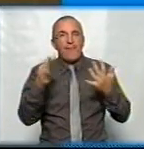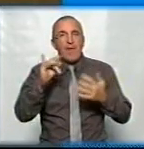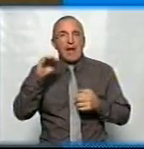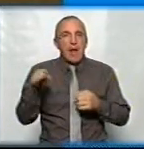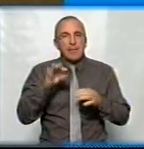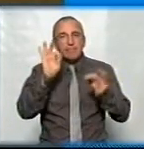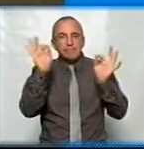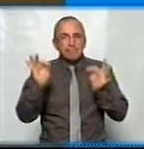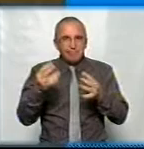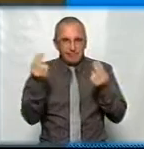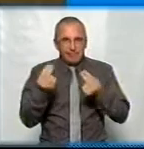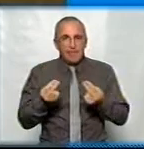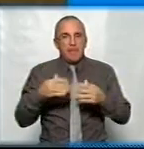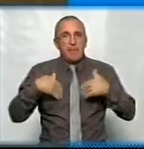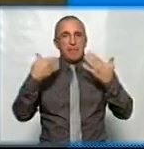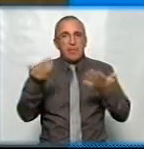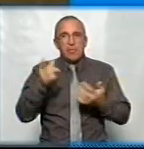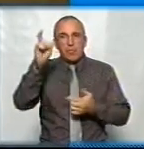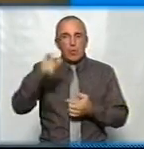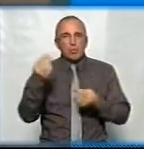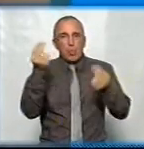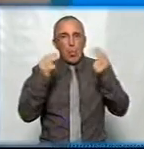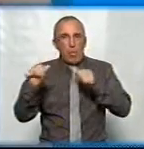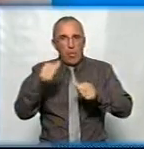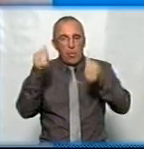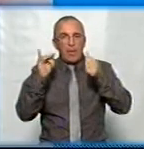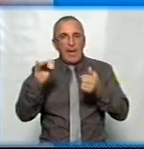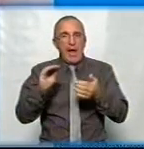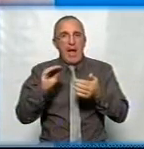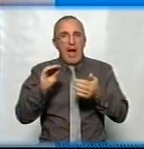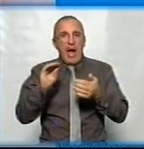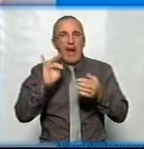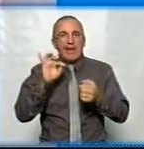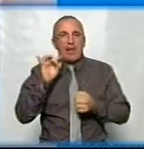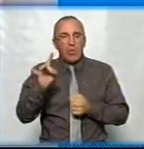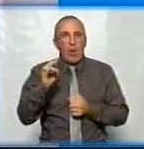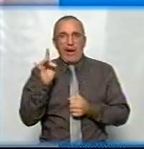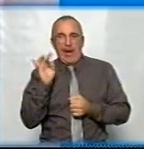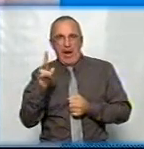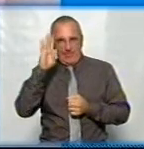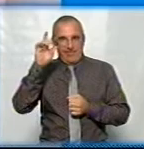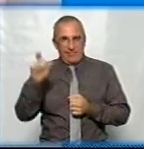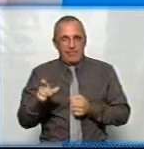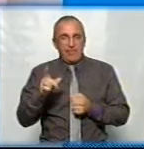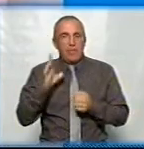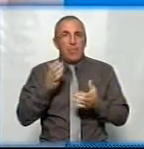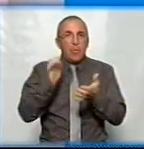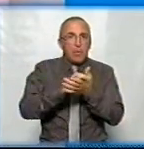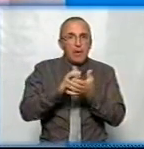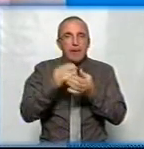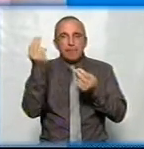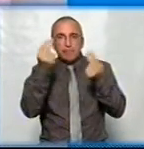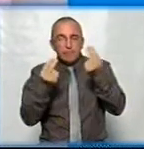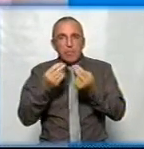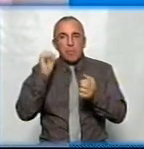ескізу розробили та презентували місцевий скульптор Григорій Савченко та архітектор Володимир Рак. Кожен міг детально ознайомитись з ескізами